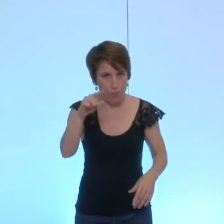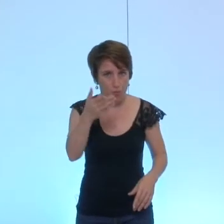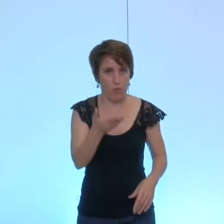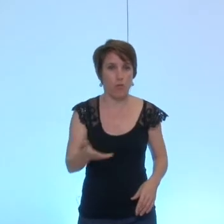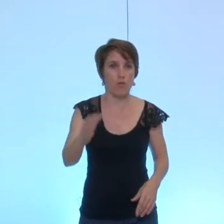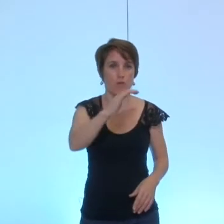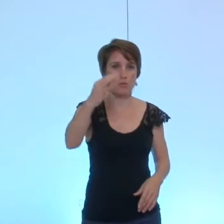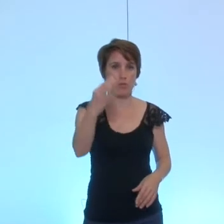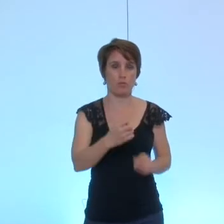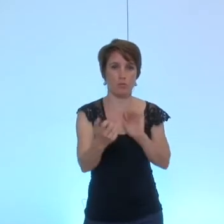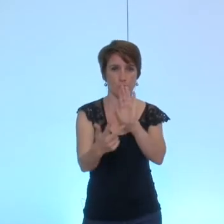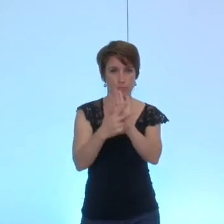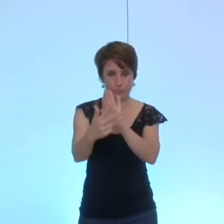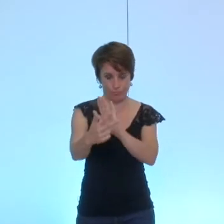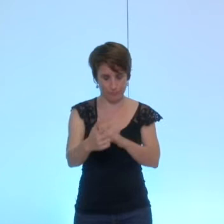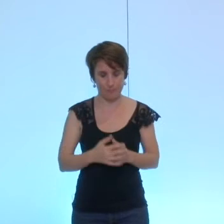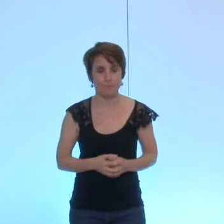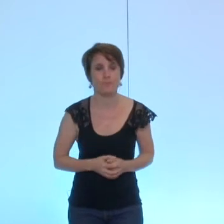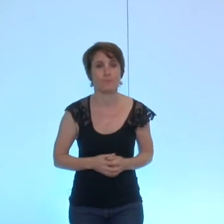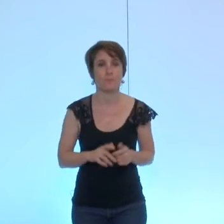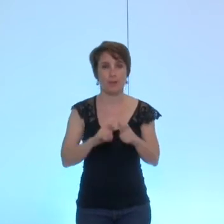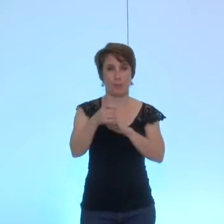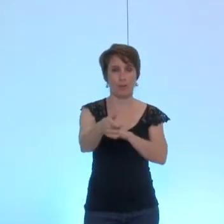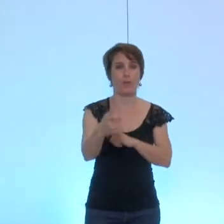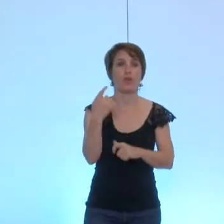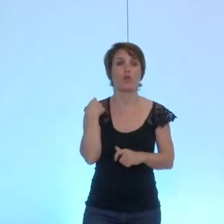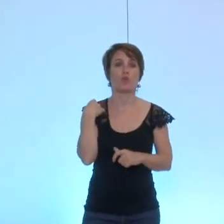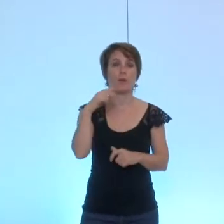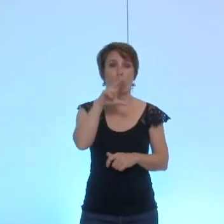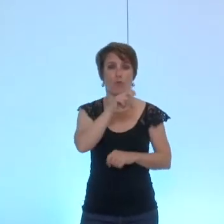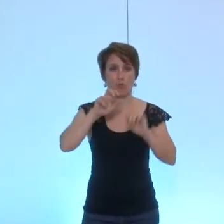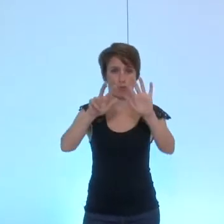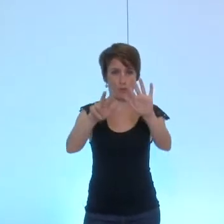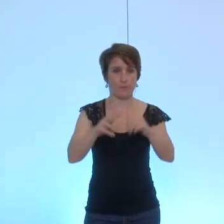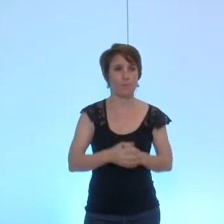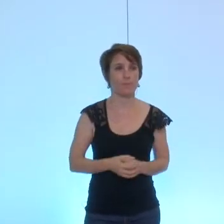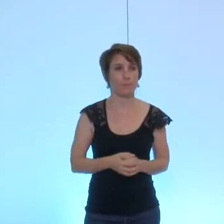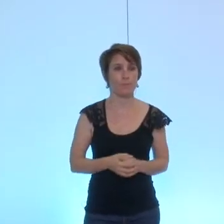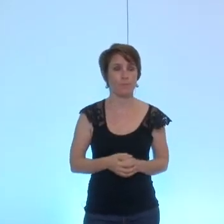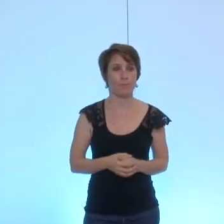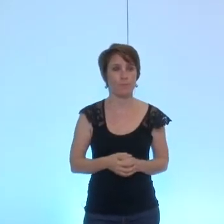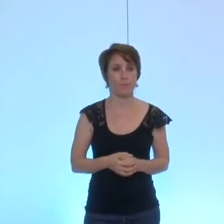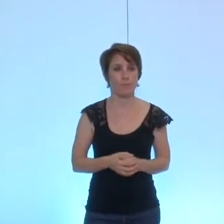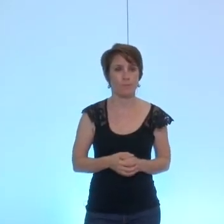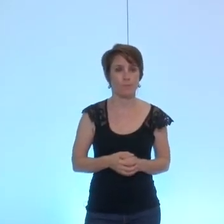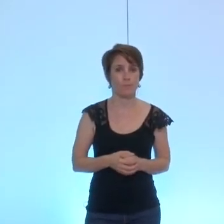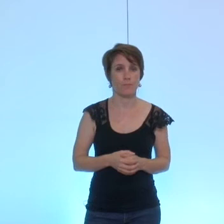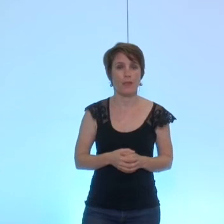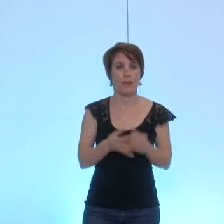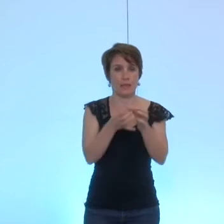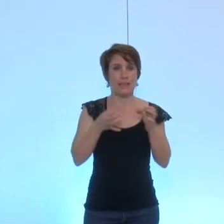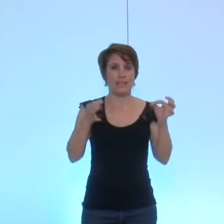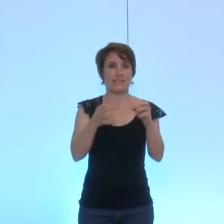unanimité cette délibération 37 est adoptée la délibération 38 porte sur la salle des musiques